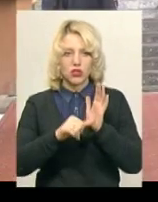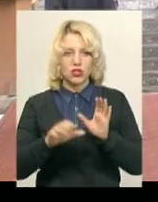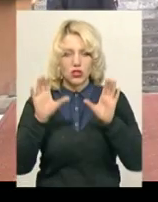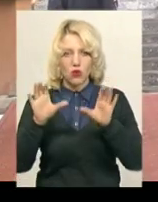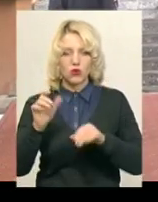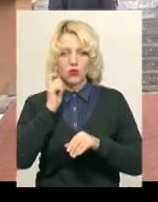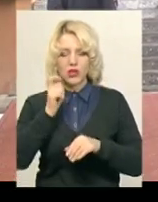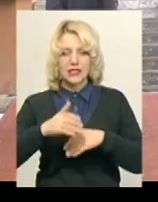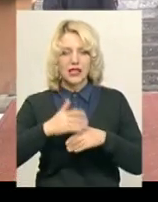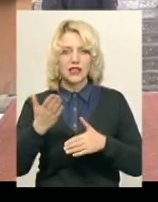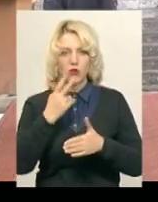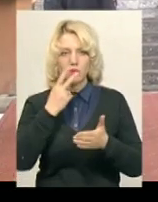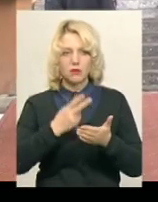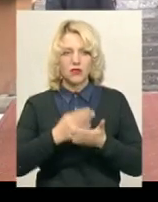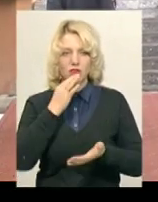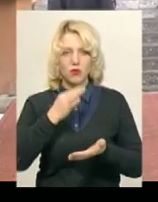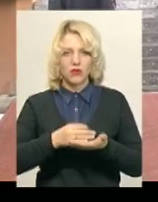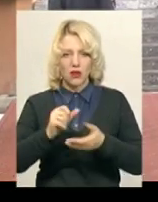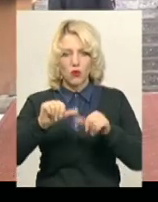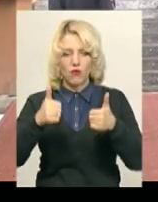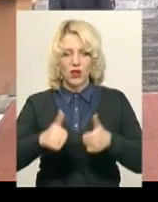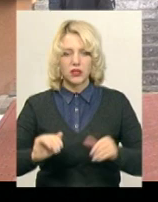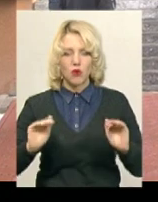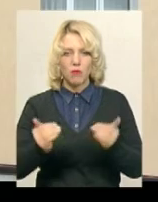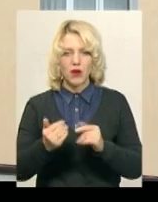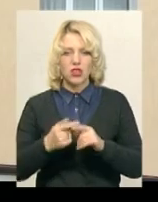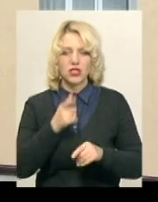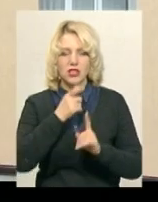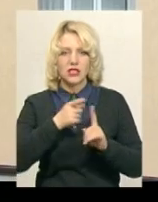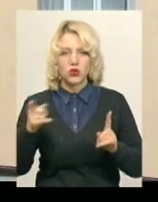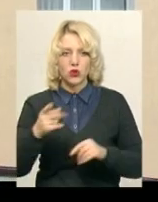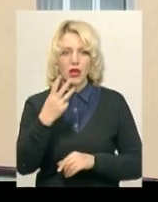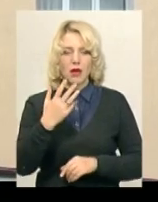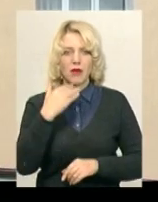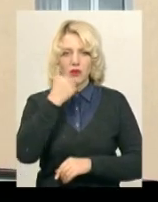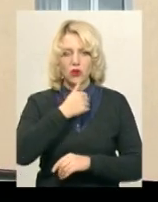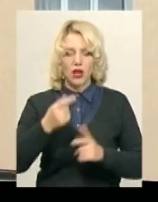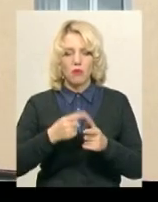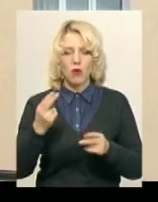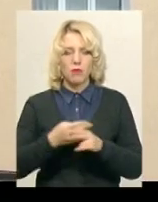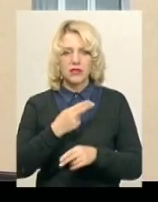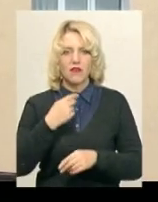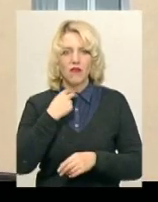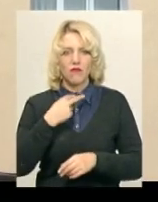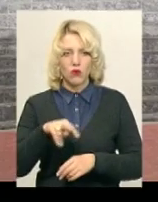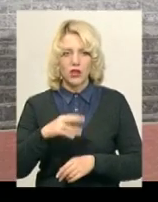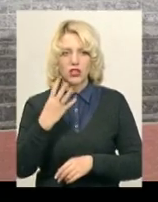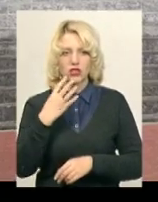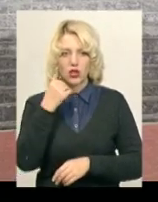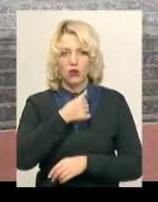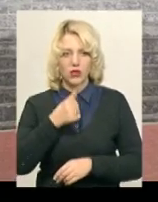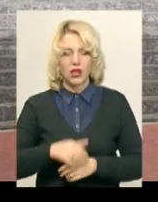України, санкція якої передбачає відповідальність у вигляді обмеження волі на строк до 5 років або позбавлення волі на строк до 4 років.